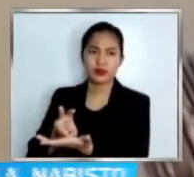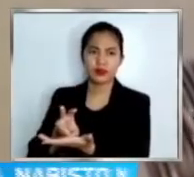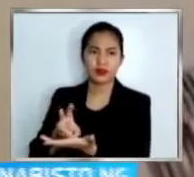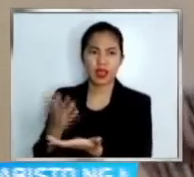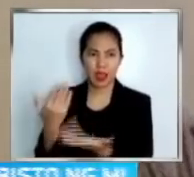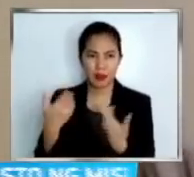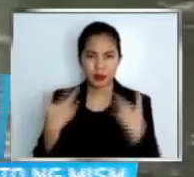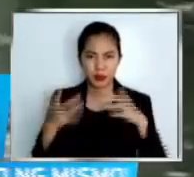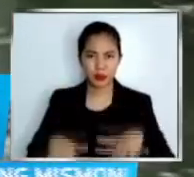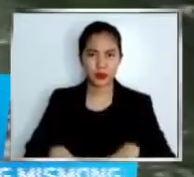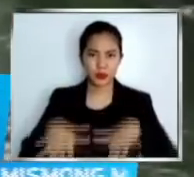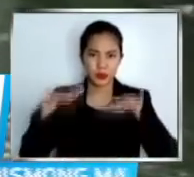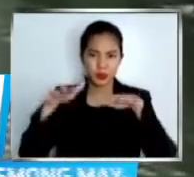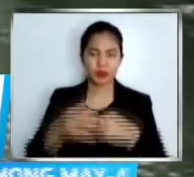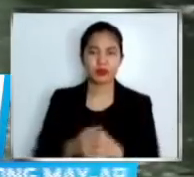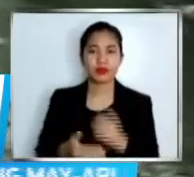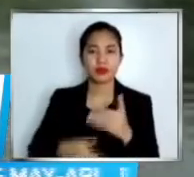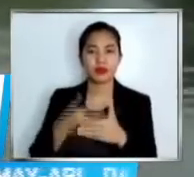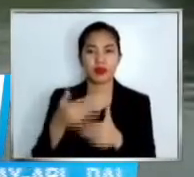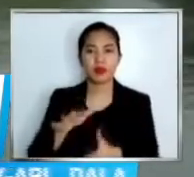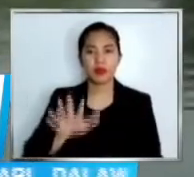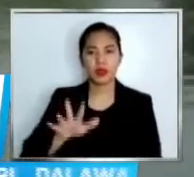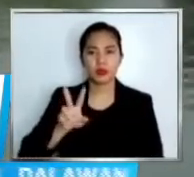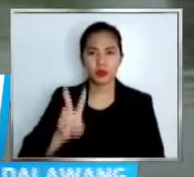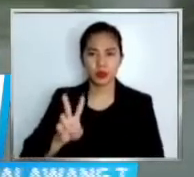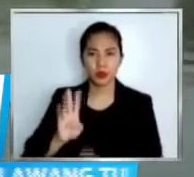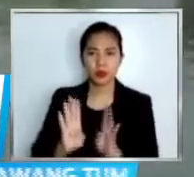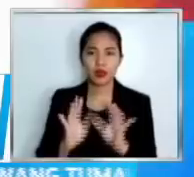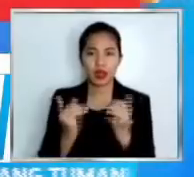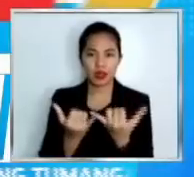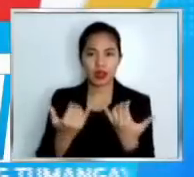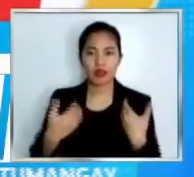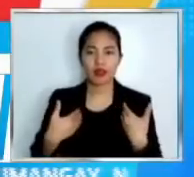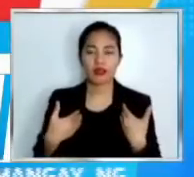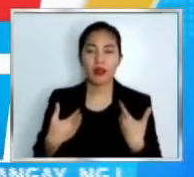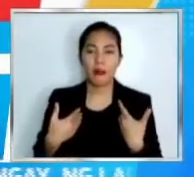50 barangay naman sa Kapiz ang binaha kasunod ng ulan.